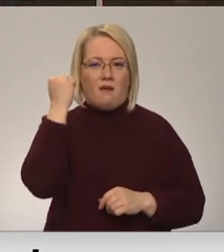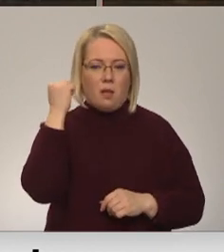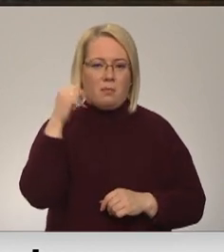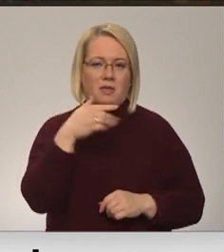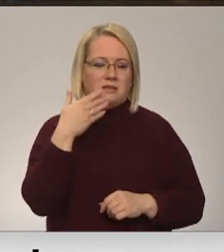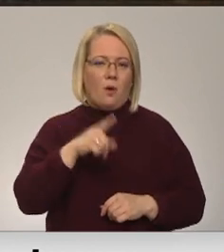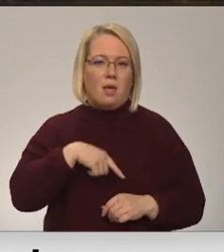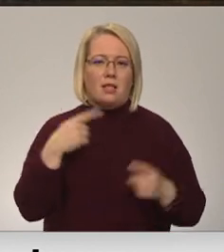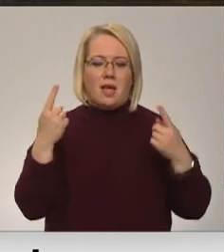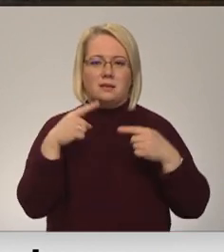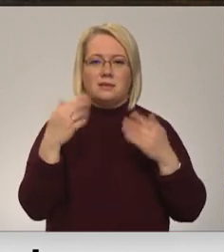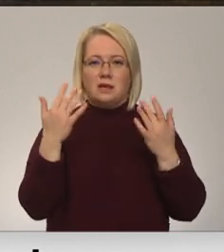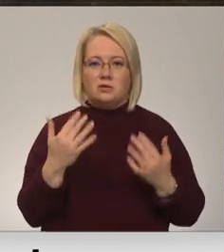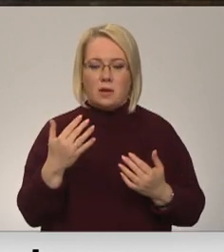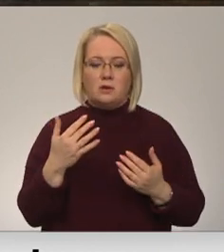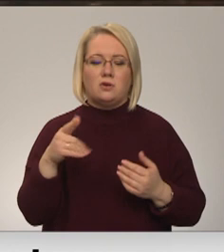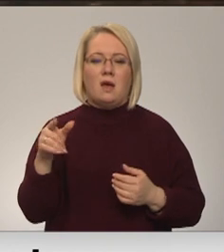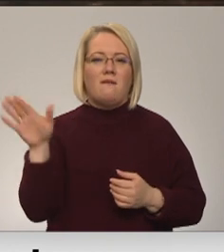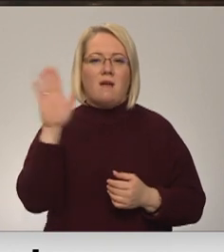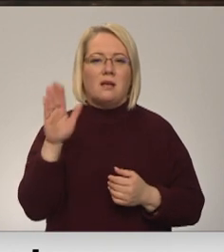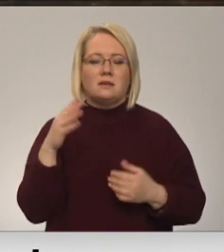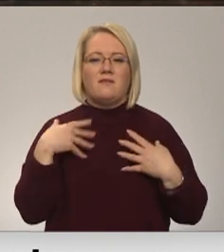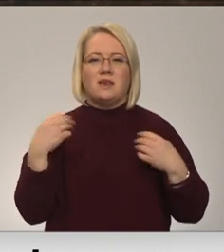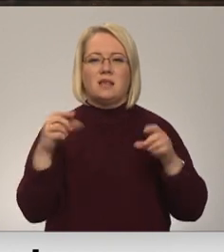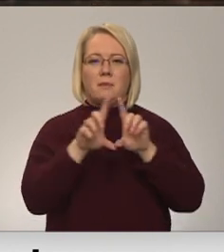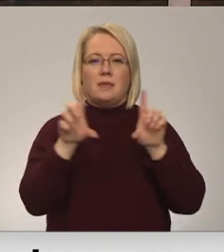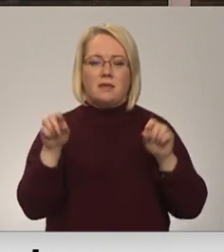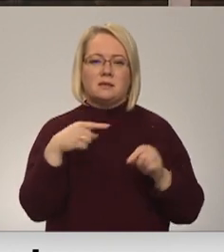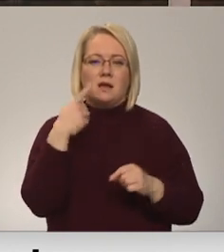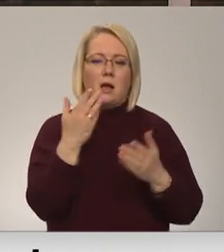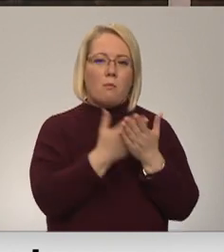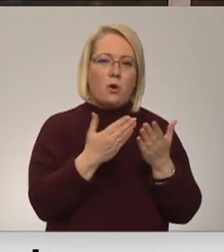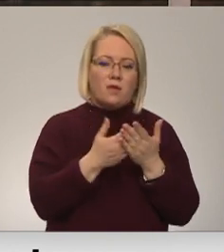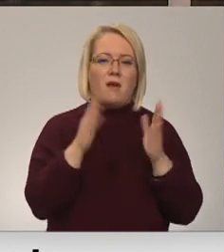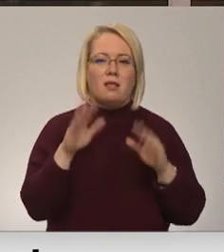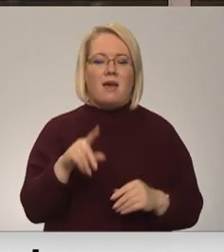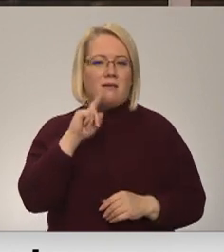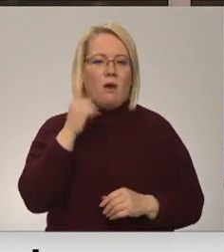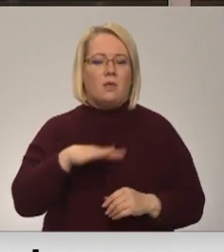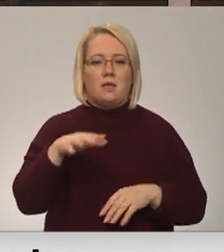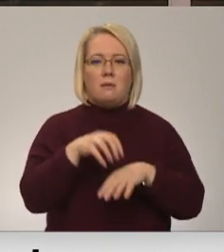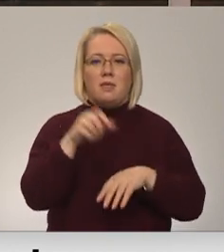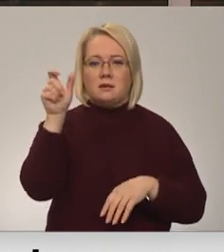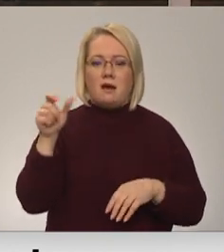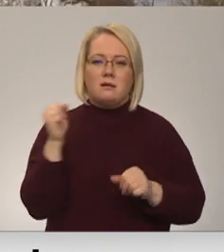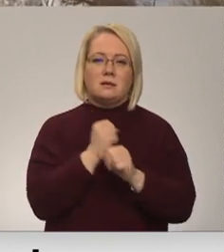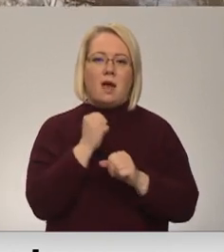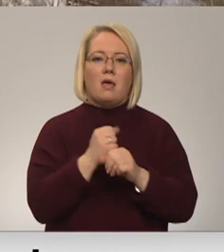risinājums. Nacionālajā veselības dienas tā dzīst, ka motivēt jaunos ģimenes ārstus strādāt laukos kļūst aizvien grūtāka.